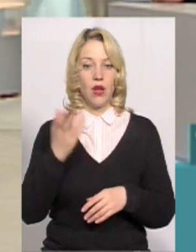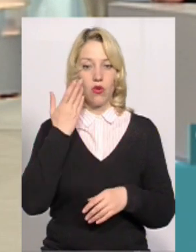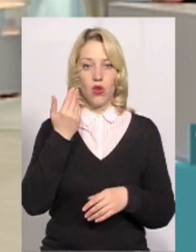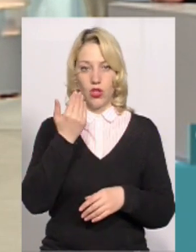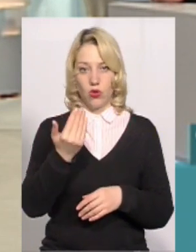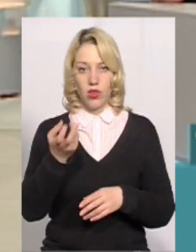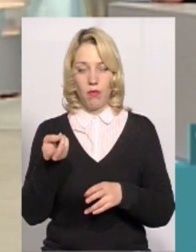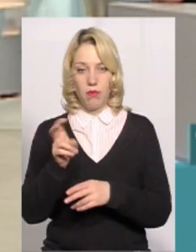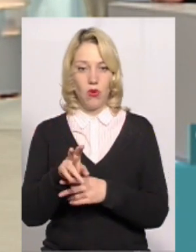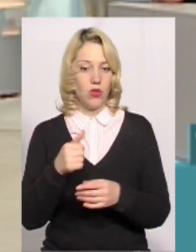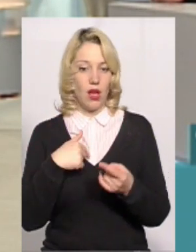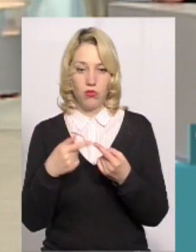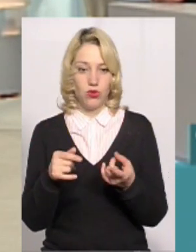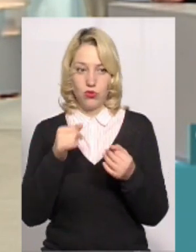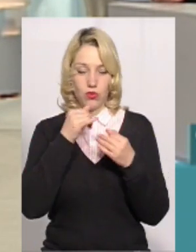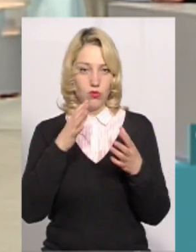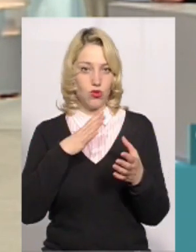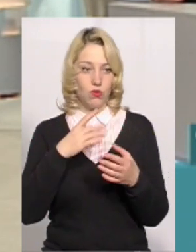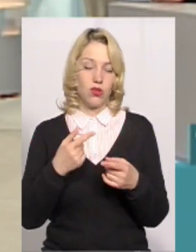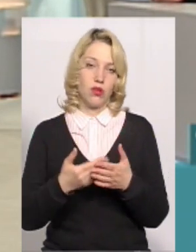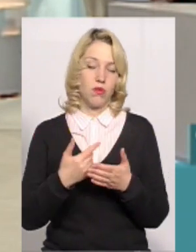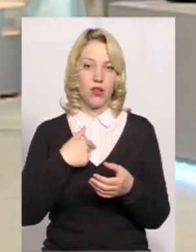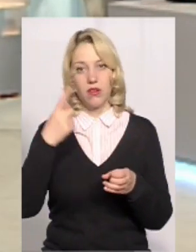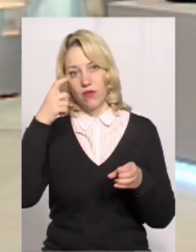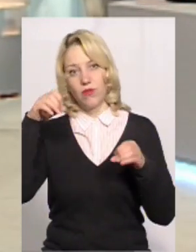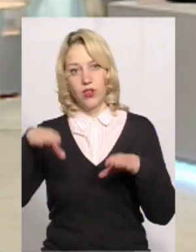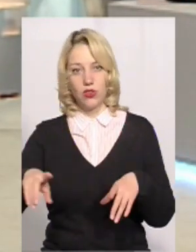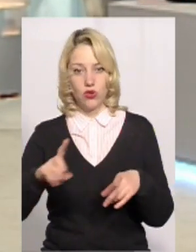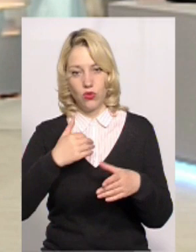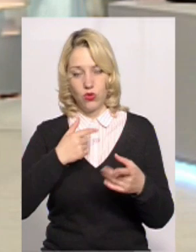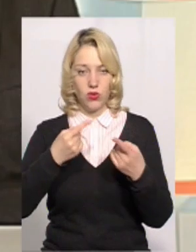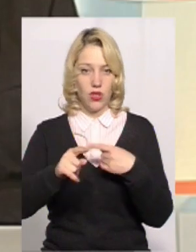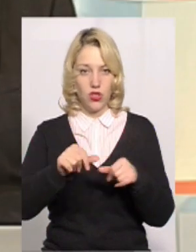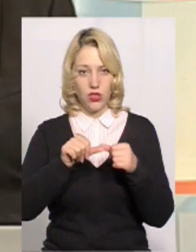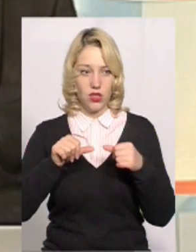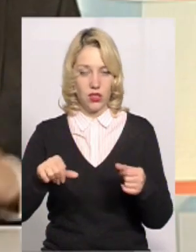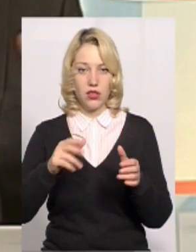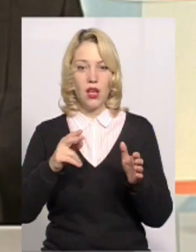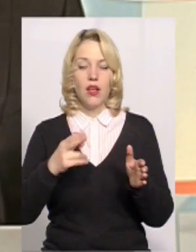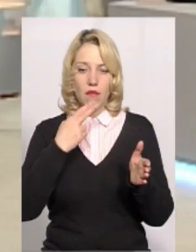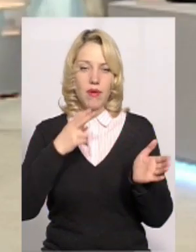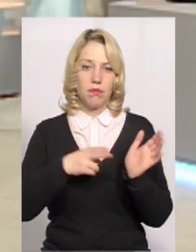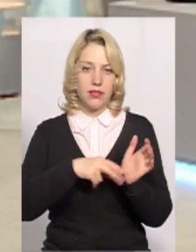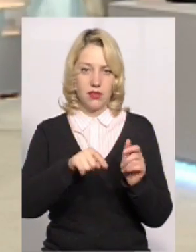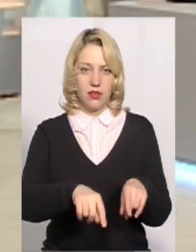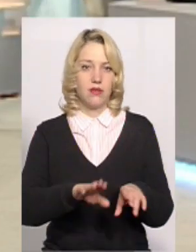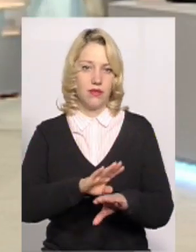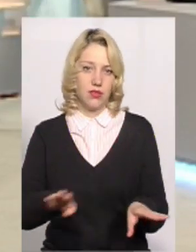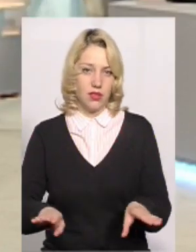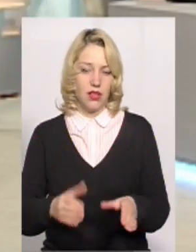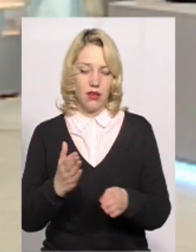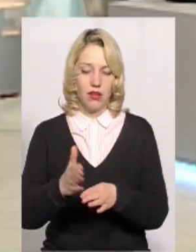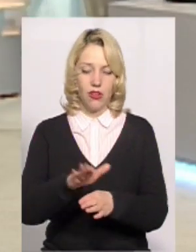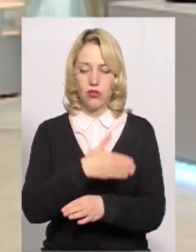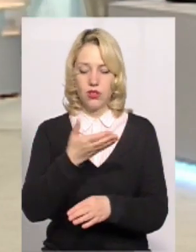По-іншому, вони не можуть просто собі вирішити, що вони хочуть на іншій дільниці голосувати. Не приписані до певної дільниці. Є розподіл,